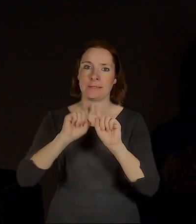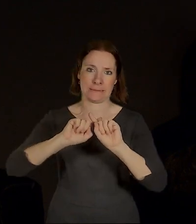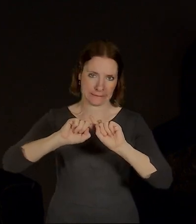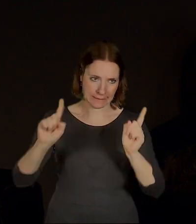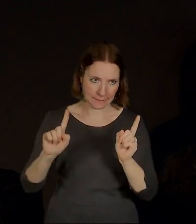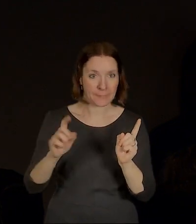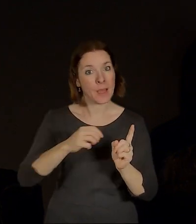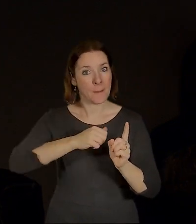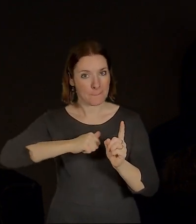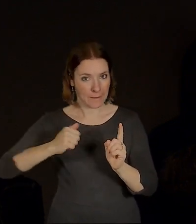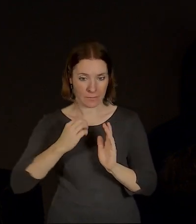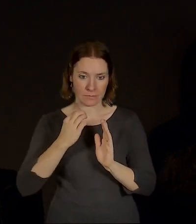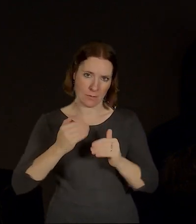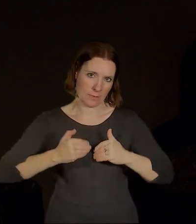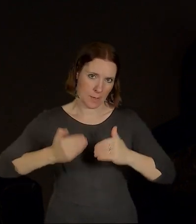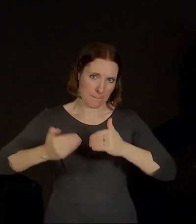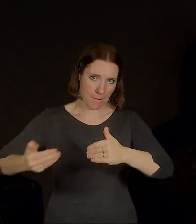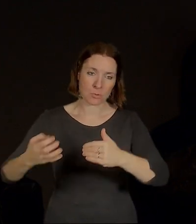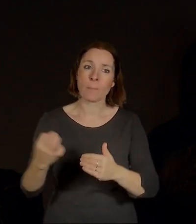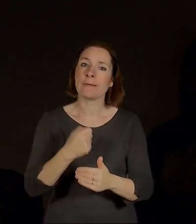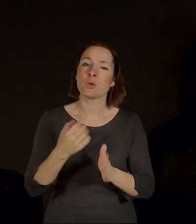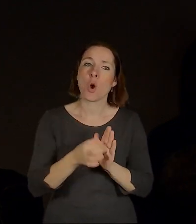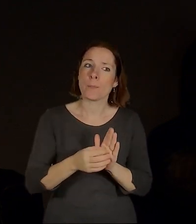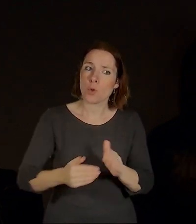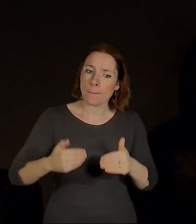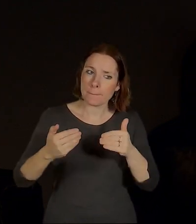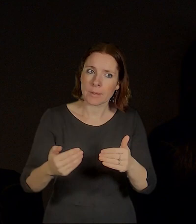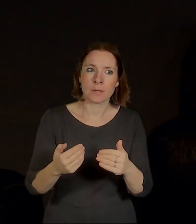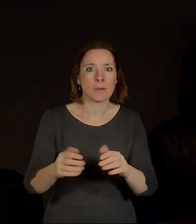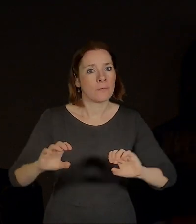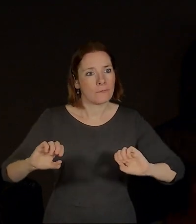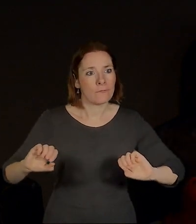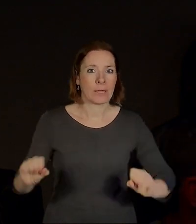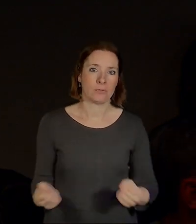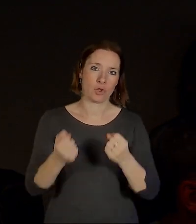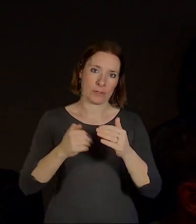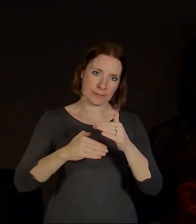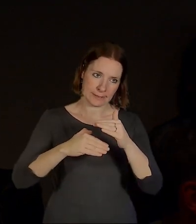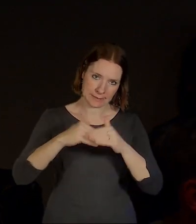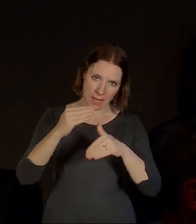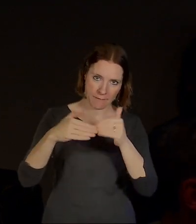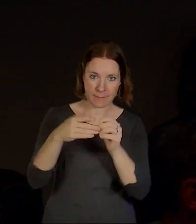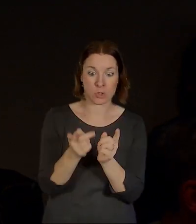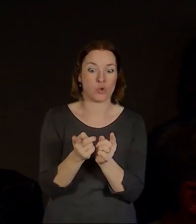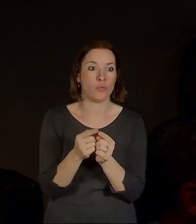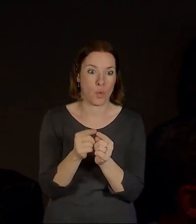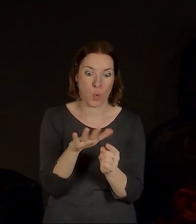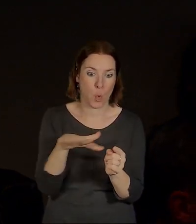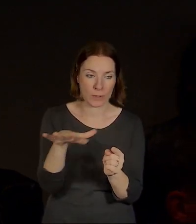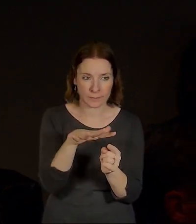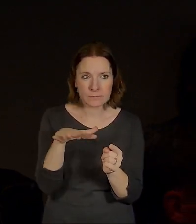V první etapě se udělá nějaký stavební dvůr, ten se udělá v rozsahu té